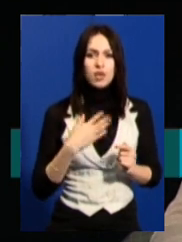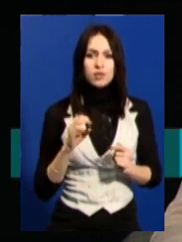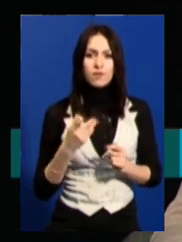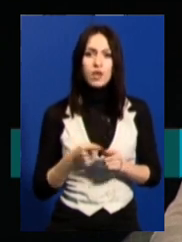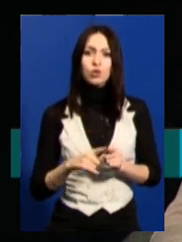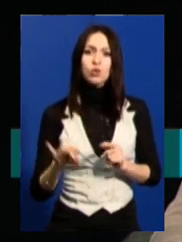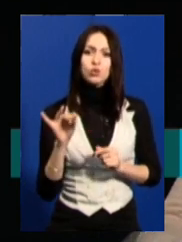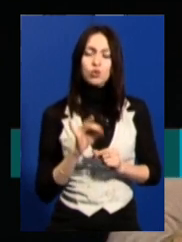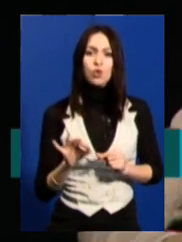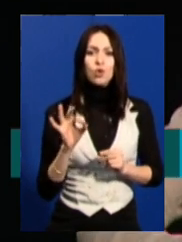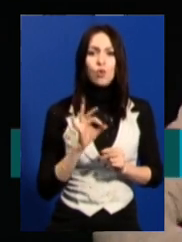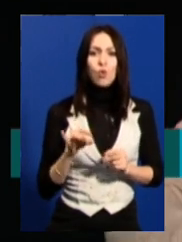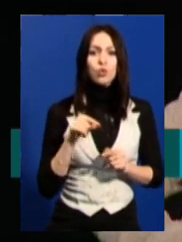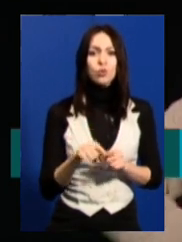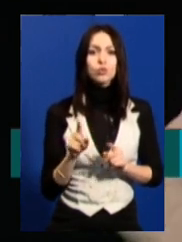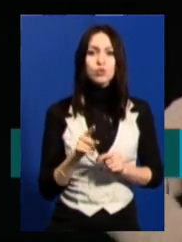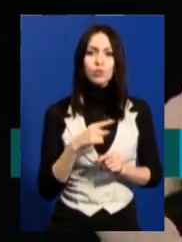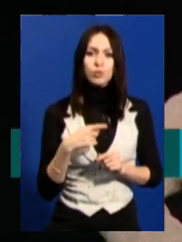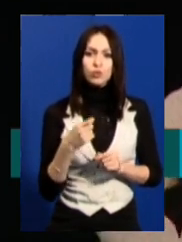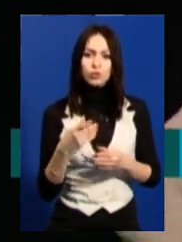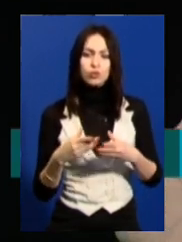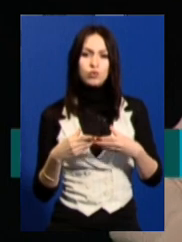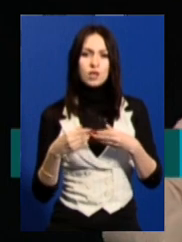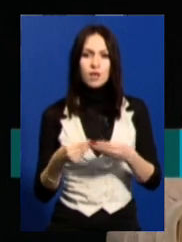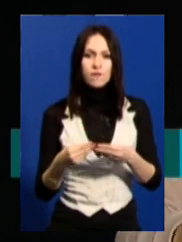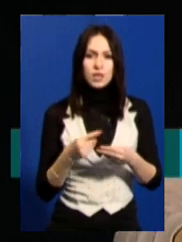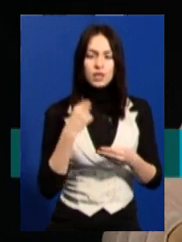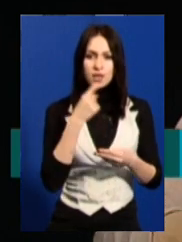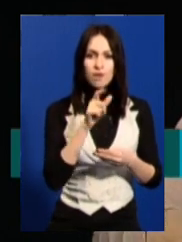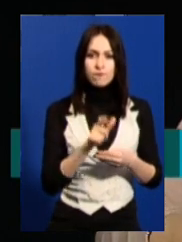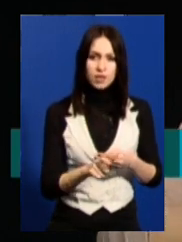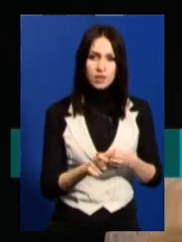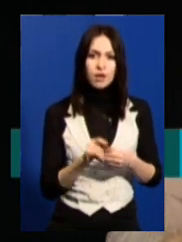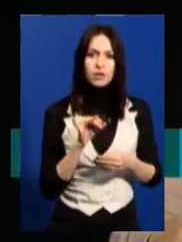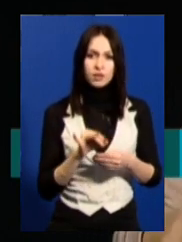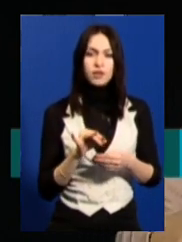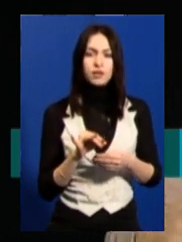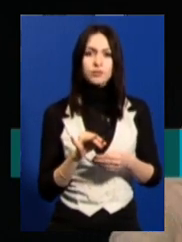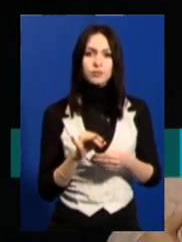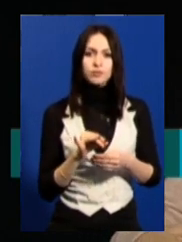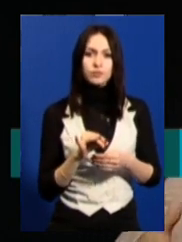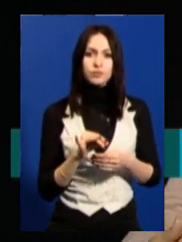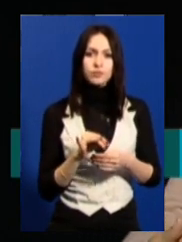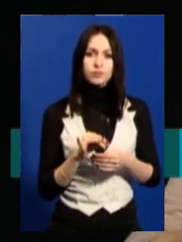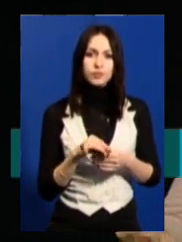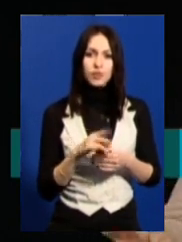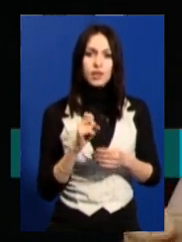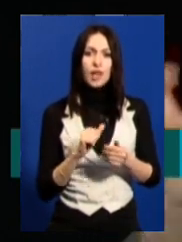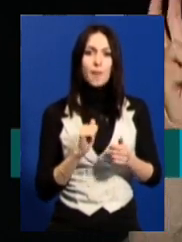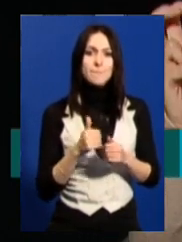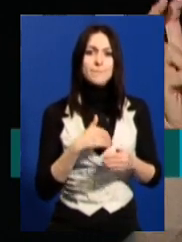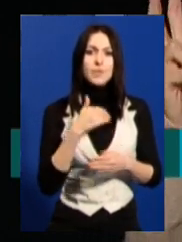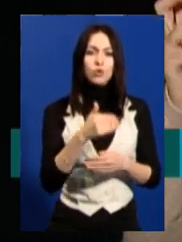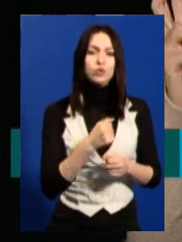історія про те, щоб трошки так затиснути індивіда і вивести наперед якесь таке